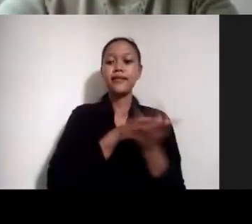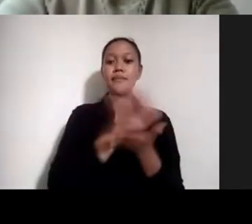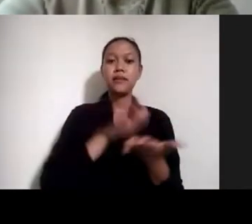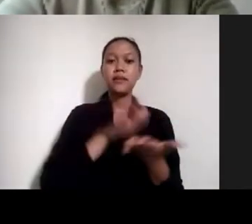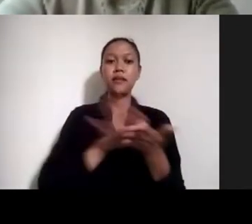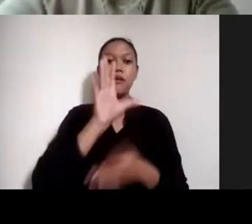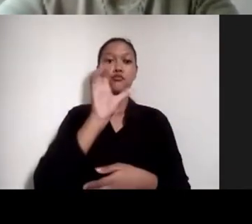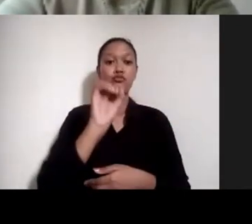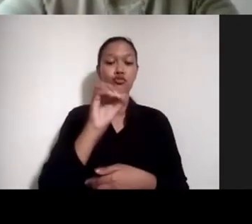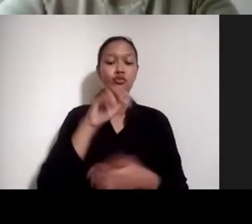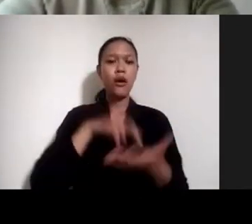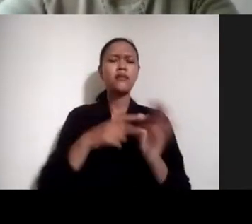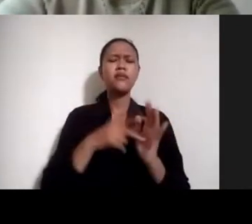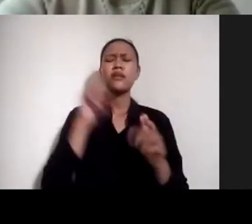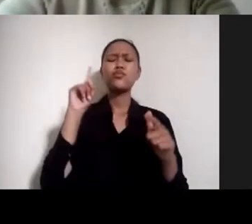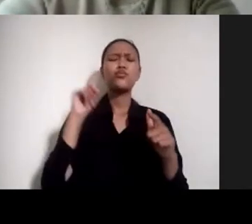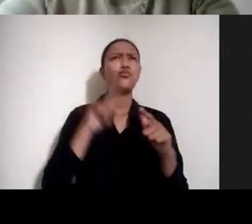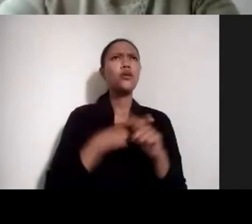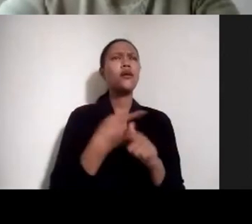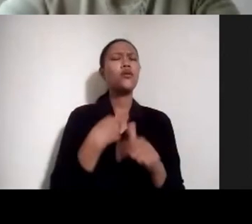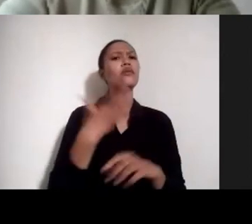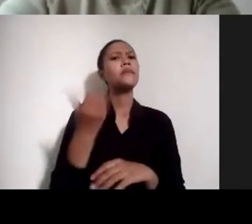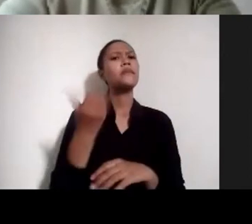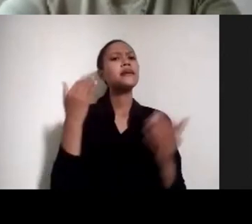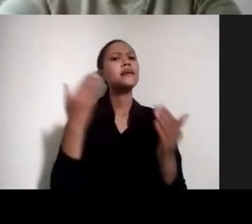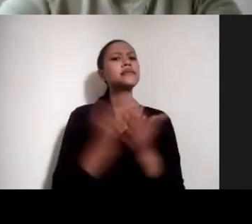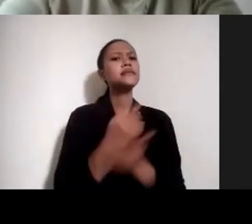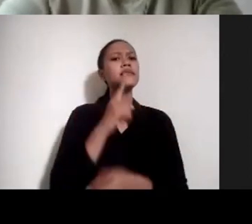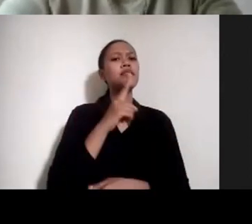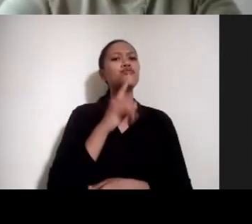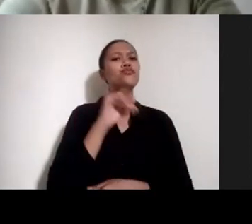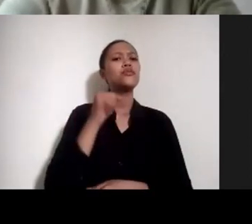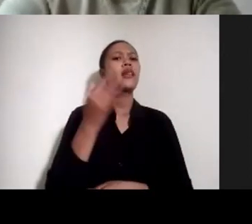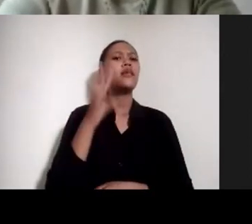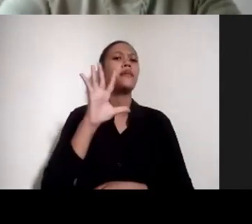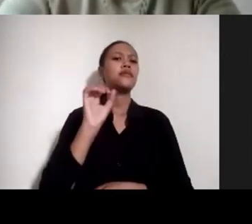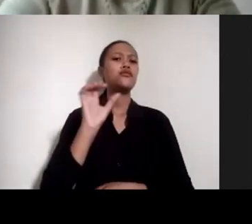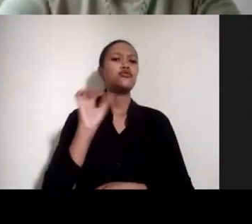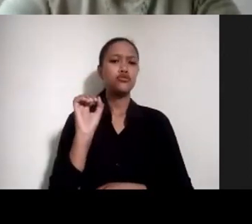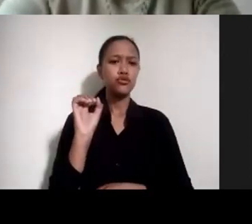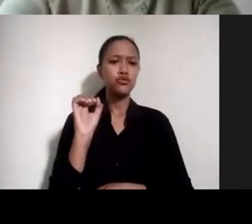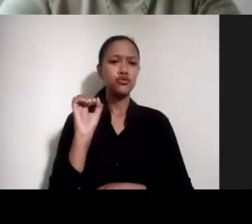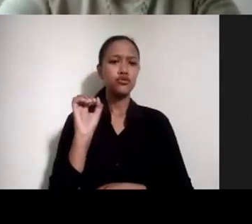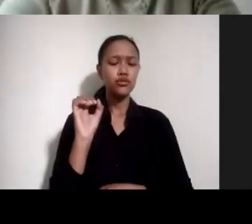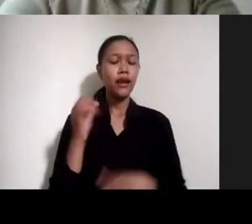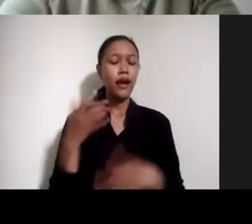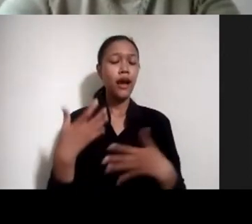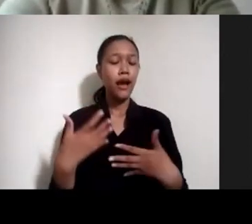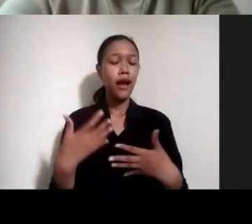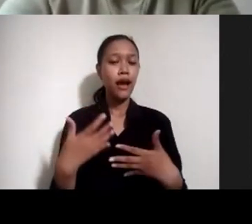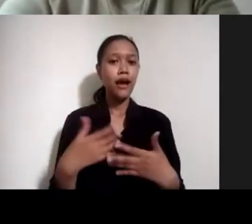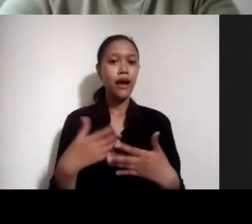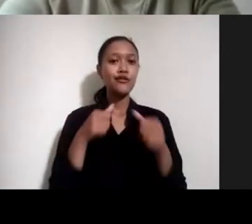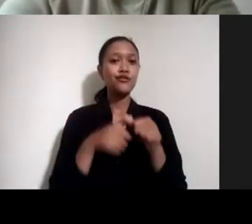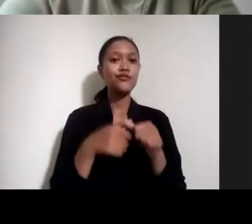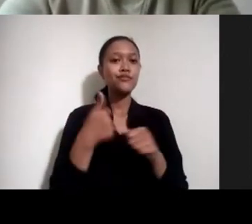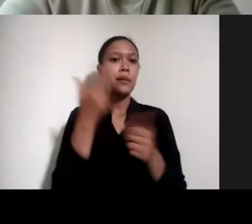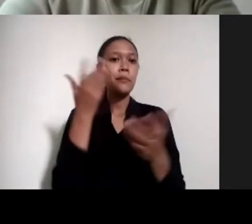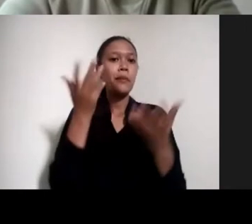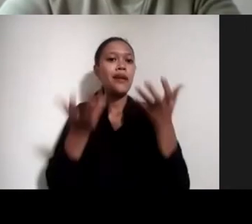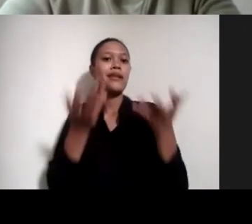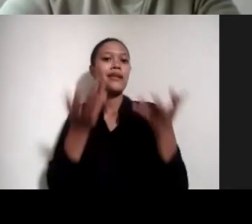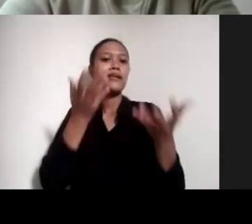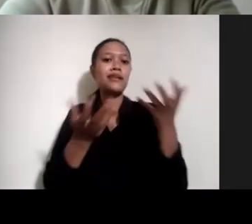dapat 1,5 juta. Tentu terus kemudian kita bisa bandingkan nih.